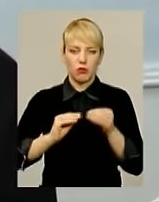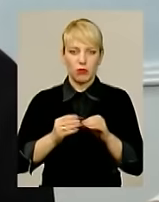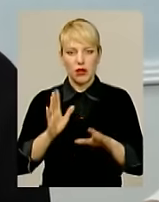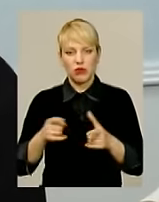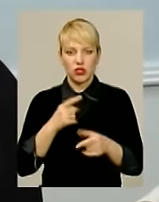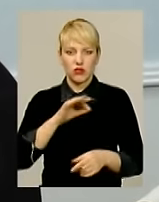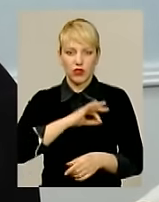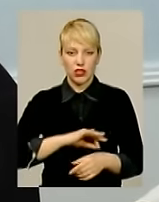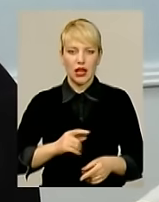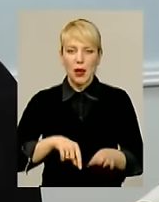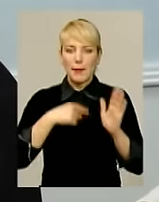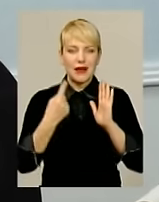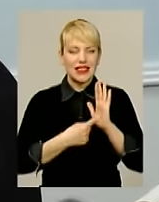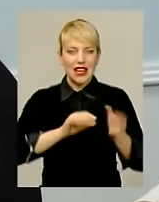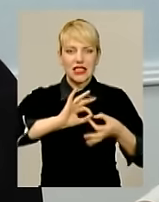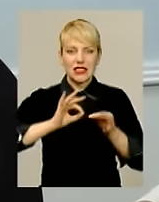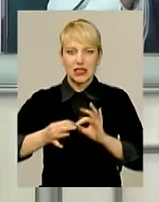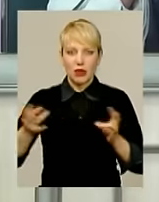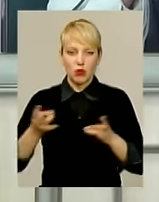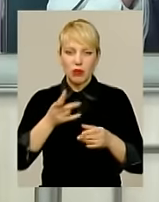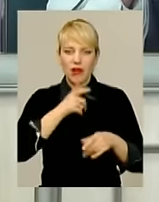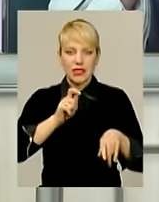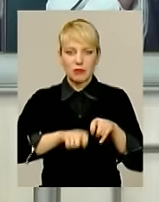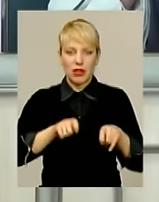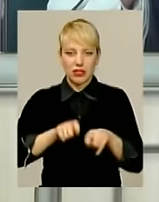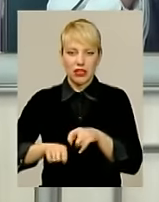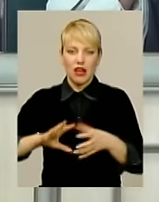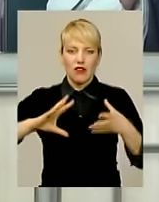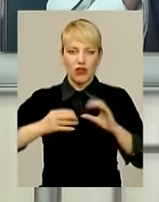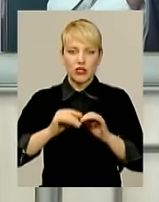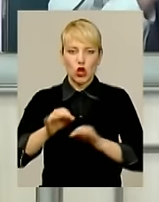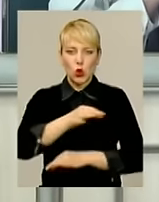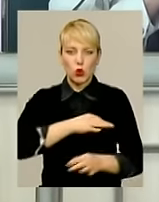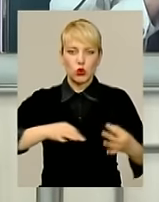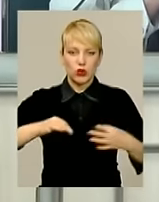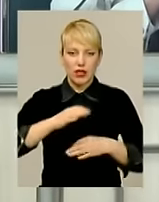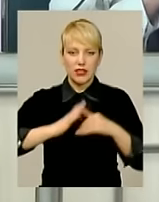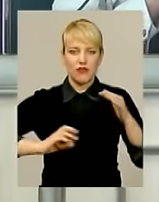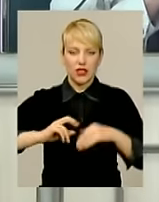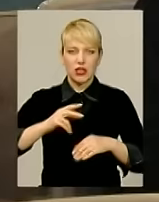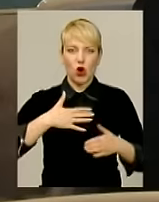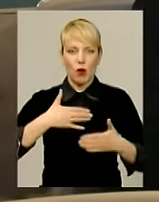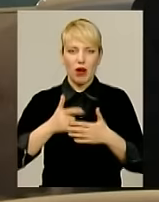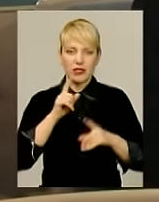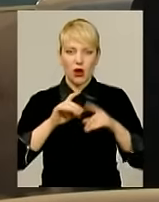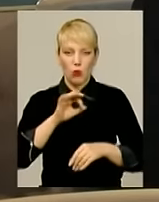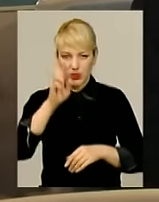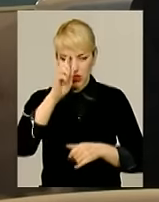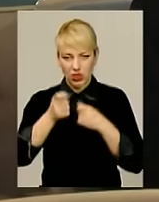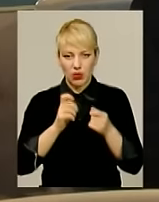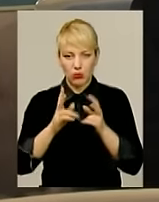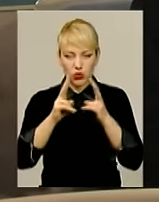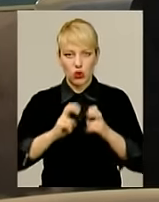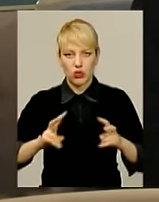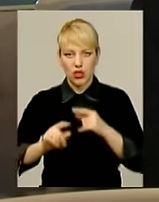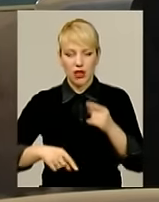Питання надскладне, потребує експертних висновків і консультацій фахівців. Тож громадська рада при облдержадміністрації розглядатиме